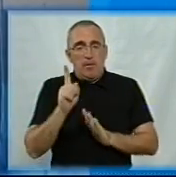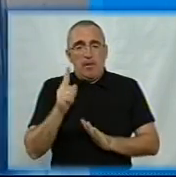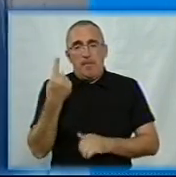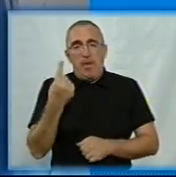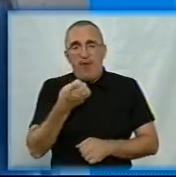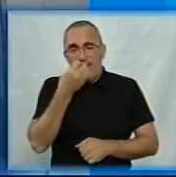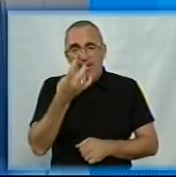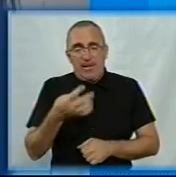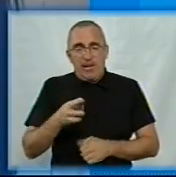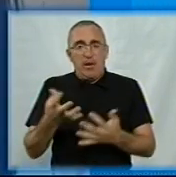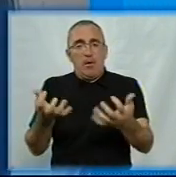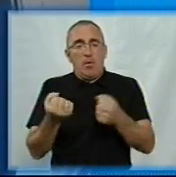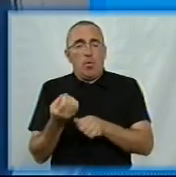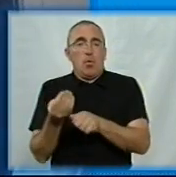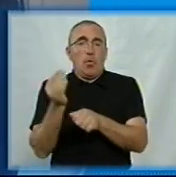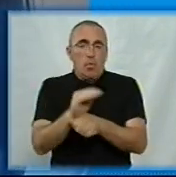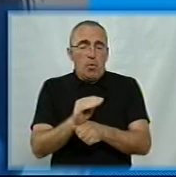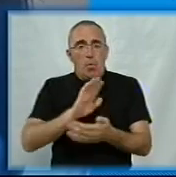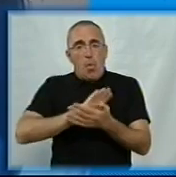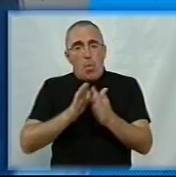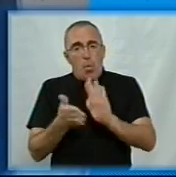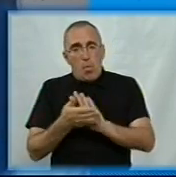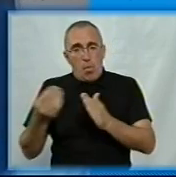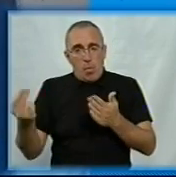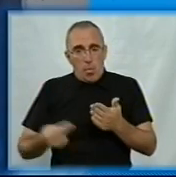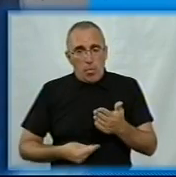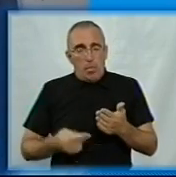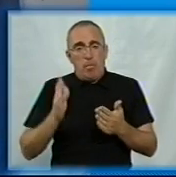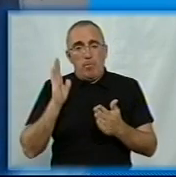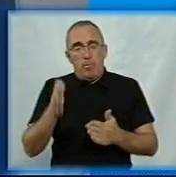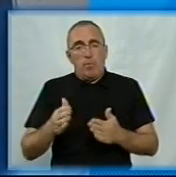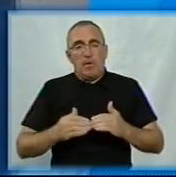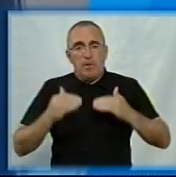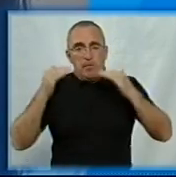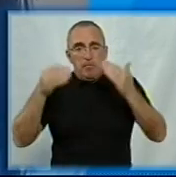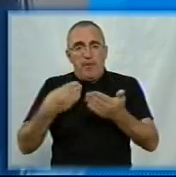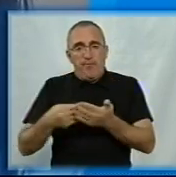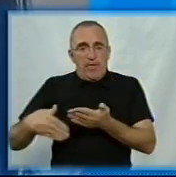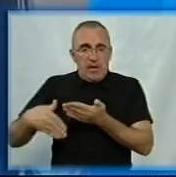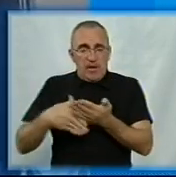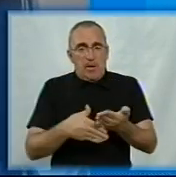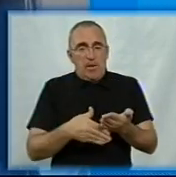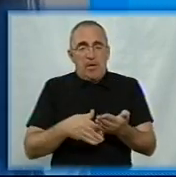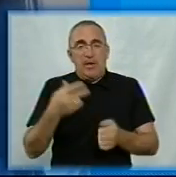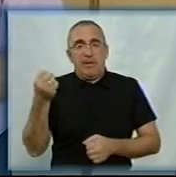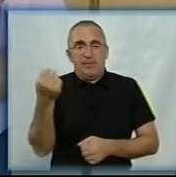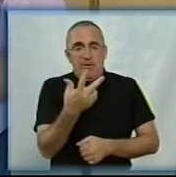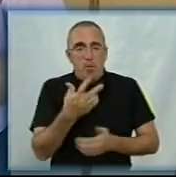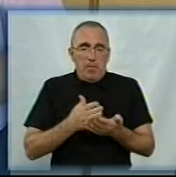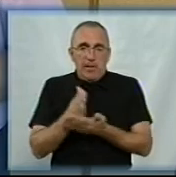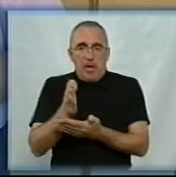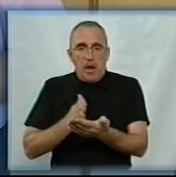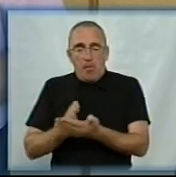квітня, отримають додаткові угоди, в яких в них буде збільшене фінансування саме по цим трьом напрямкам.